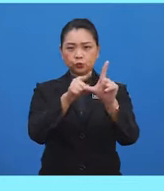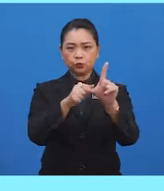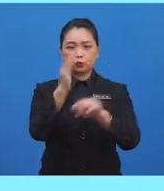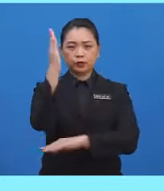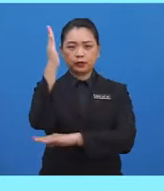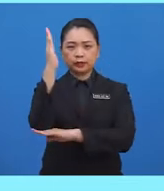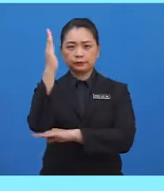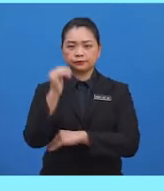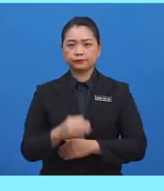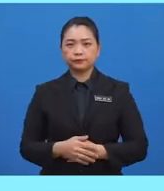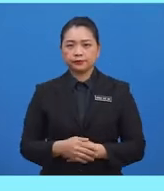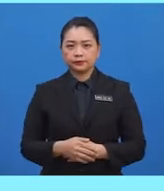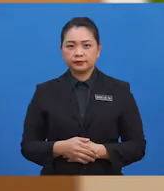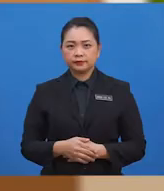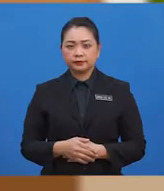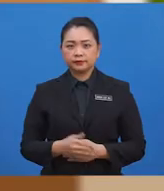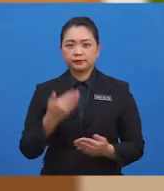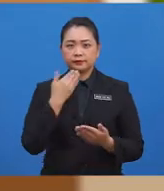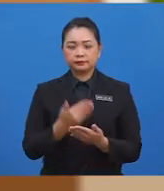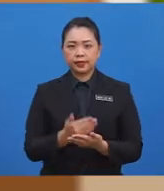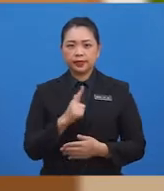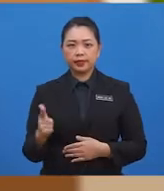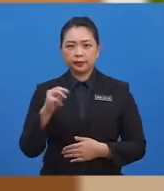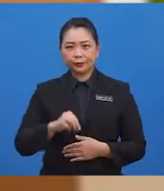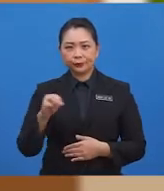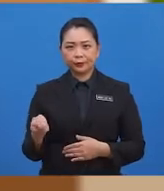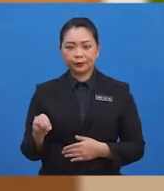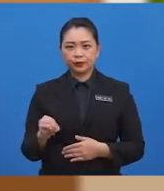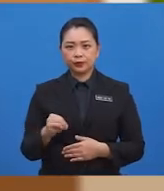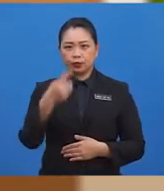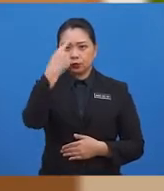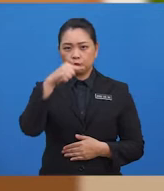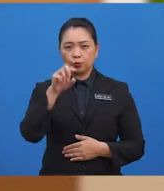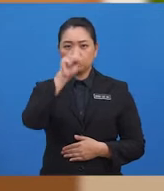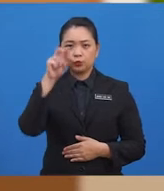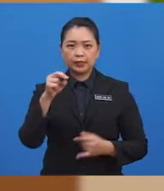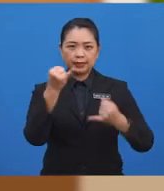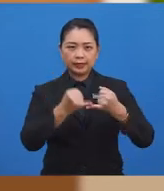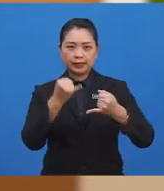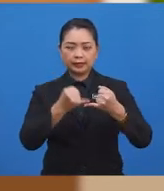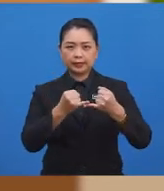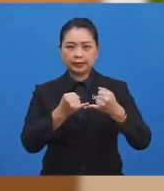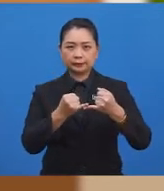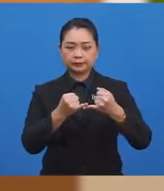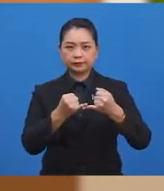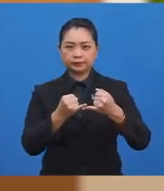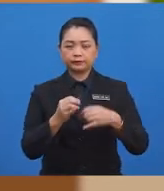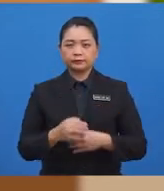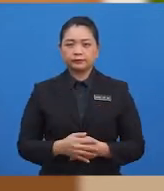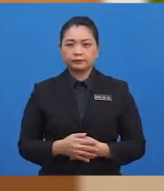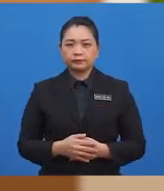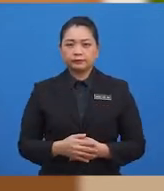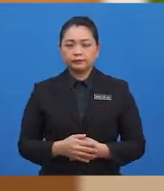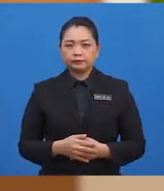tegak. Baiklah, murid-murid. Untuk soalan terakhir, berdasarkan